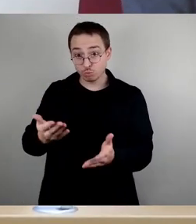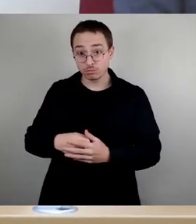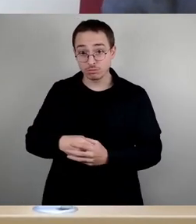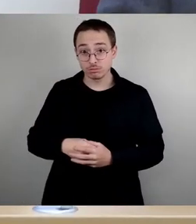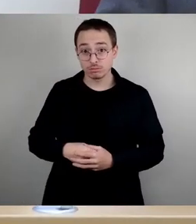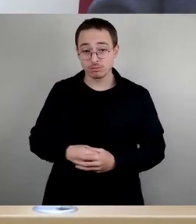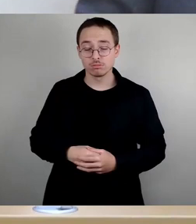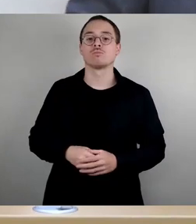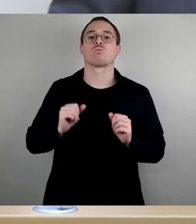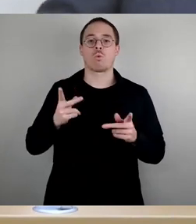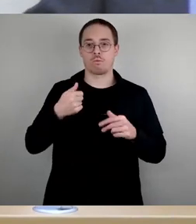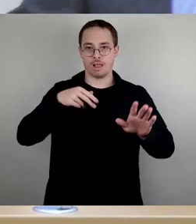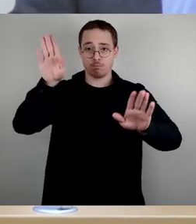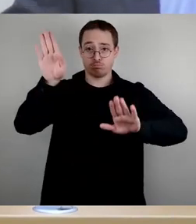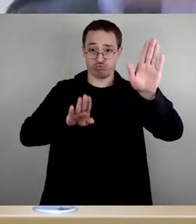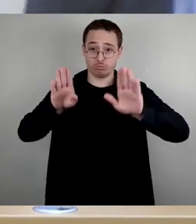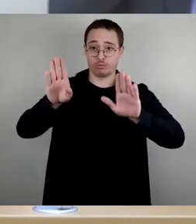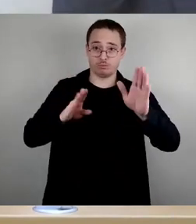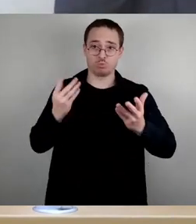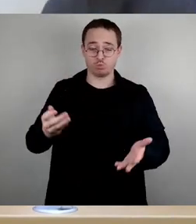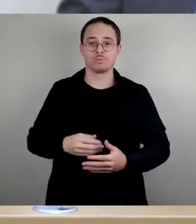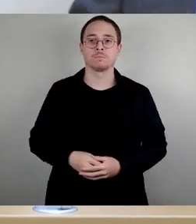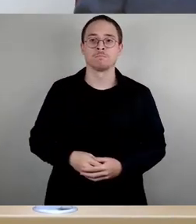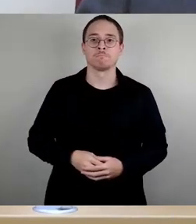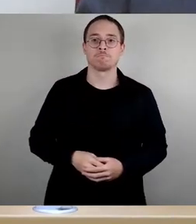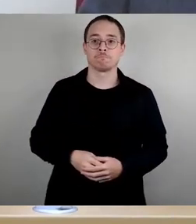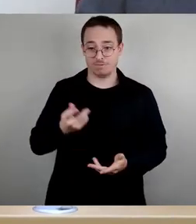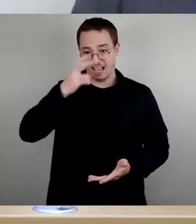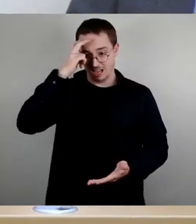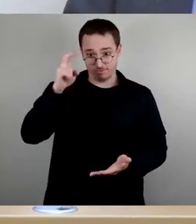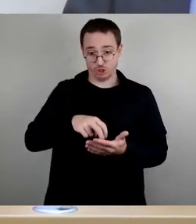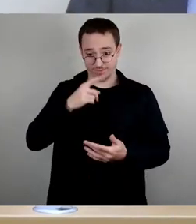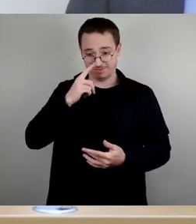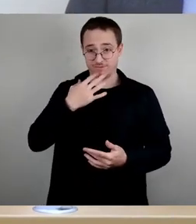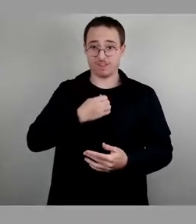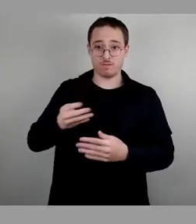Dann lassen wir über diesen Antrag abstimmen. Wer hier zustimmen kann, den bitte ich um das Stimmzeichen.